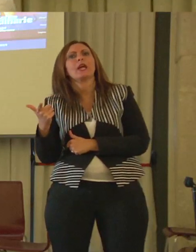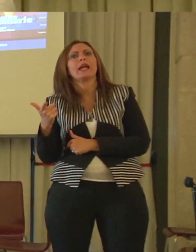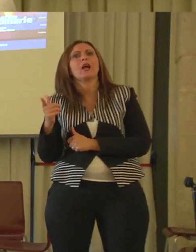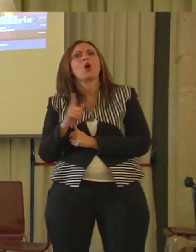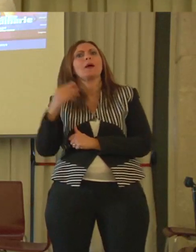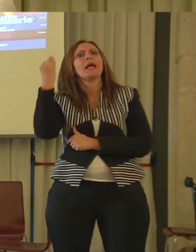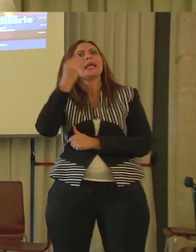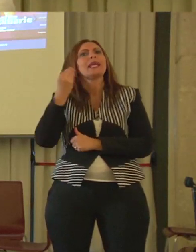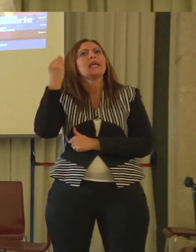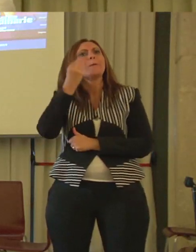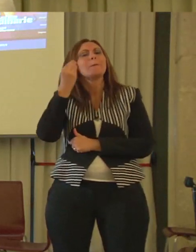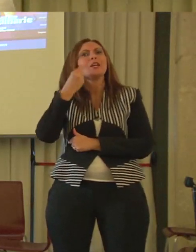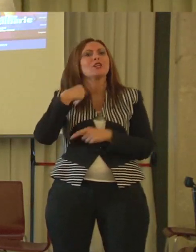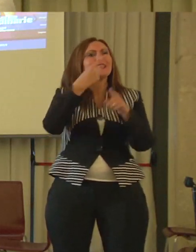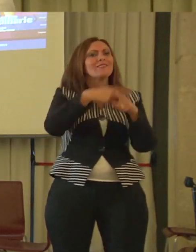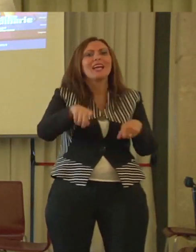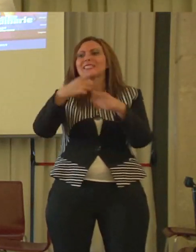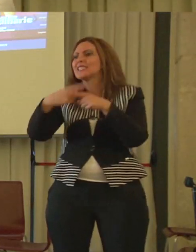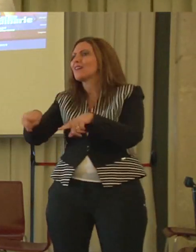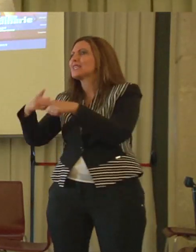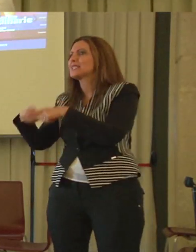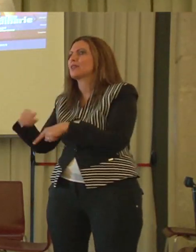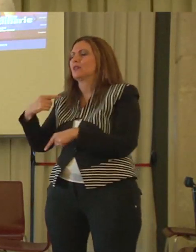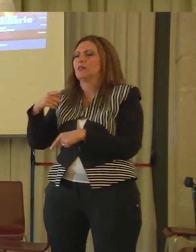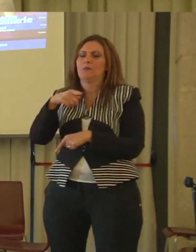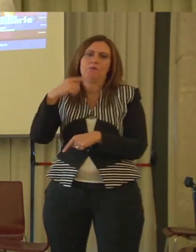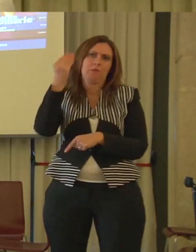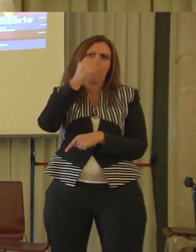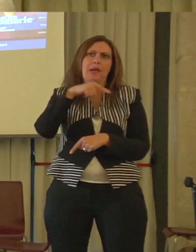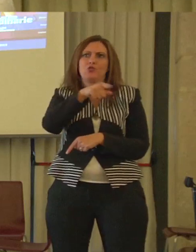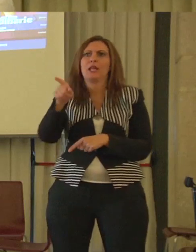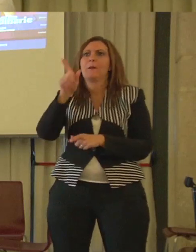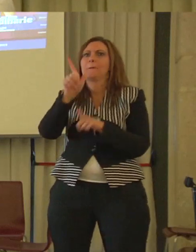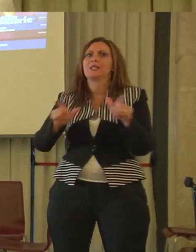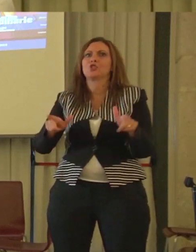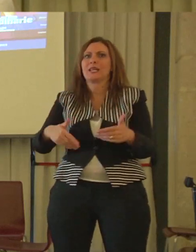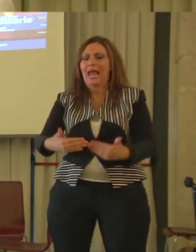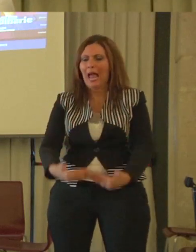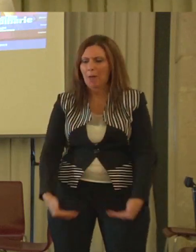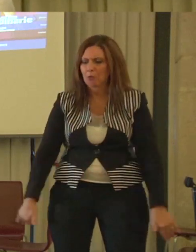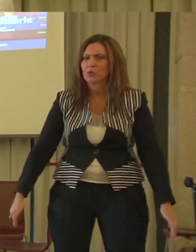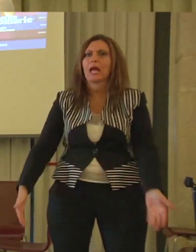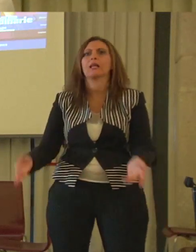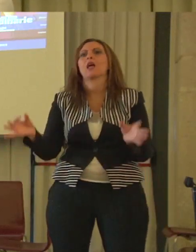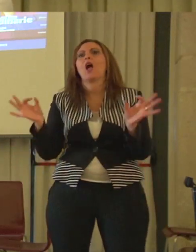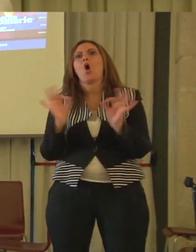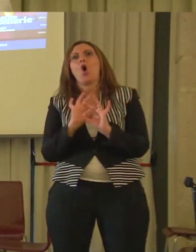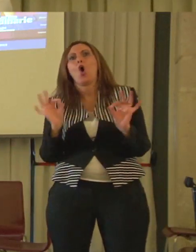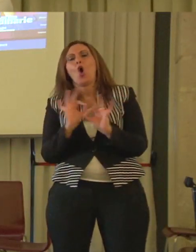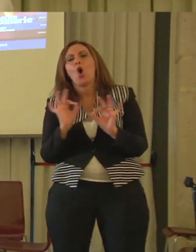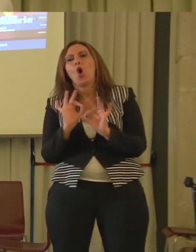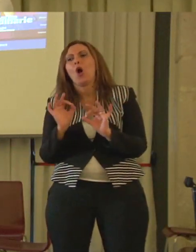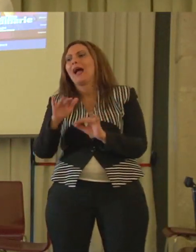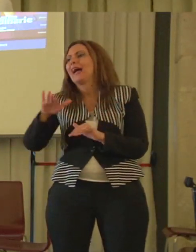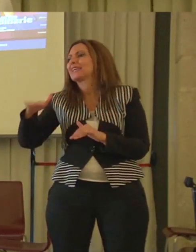diversità. Vi dicevo, qui parliamo di persone amputate, ripeto ancora, ragazzi con la sindrome di autismo.